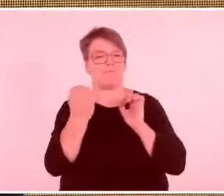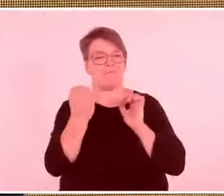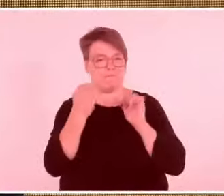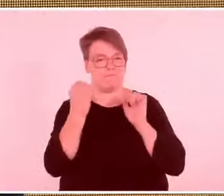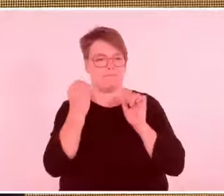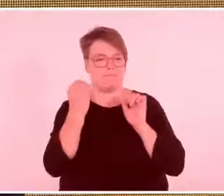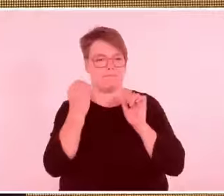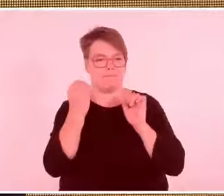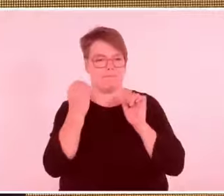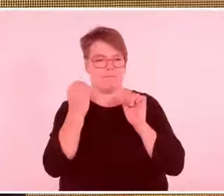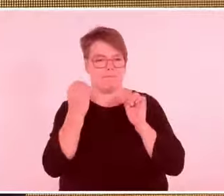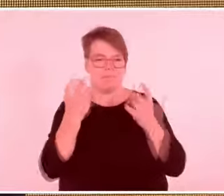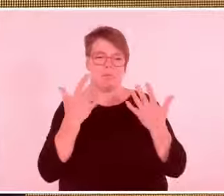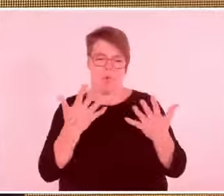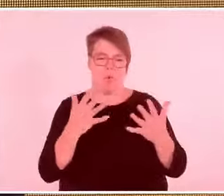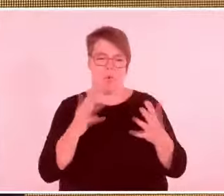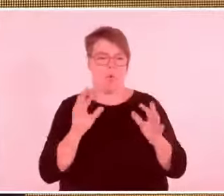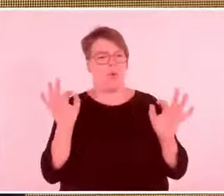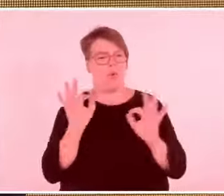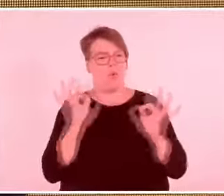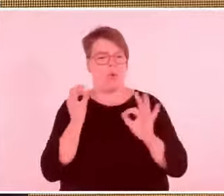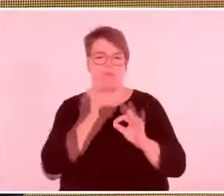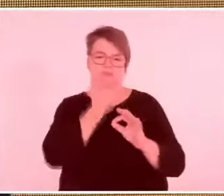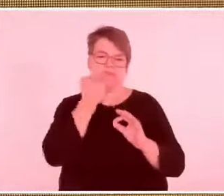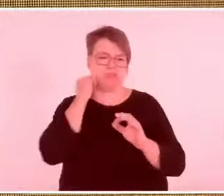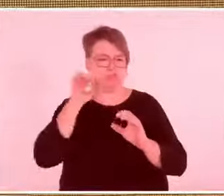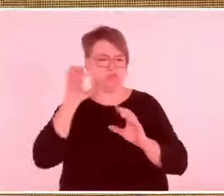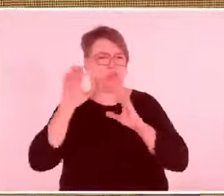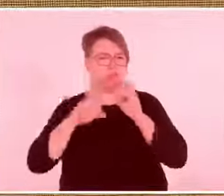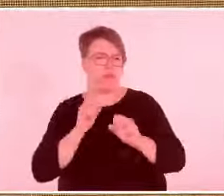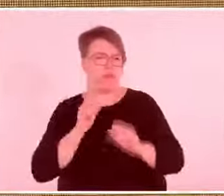zuhören. Ich danke Ihnen allen. Ich danke der Buchwelt.